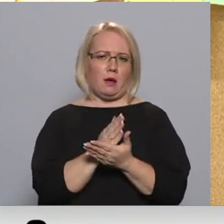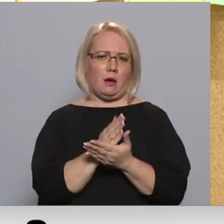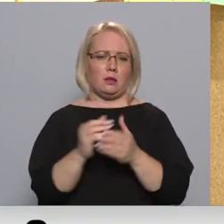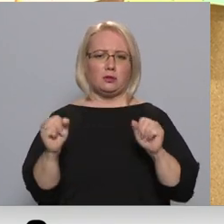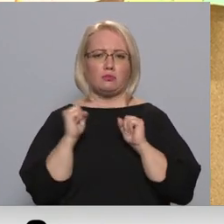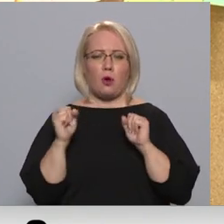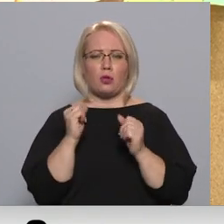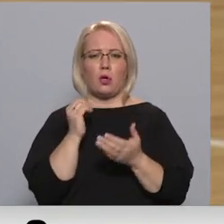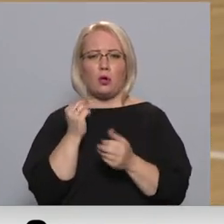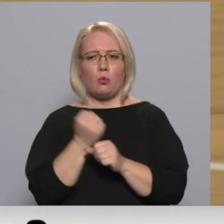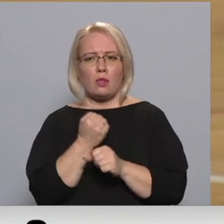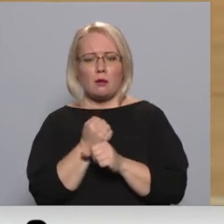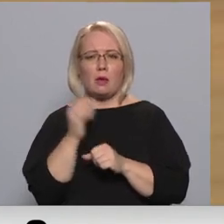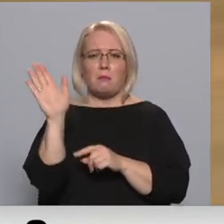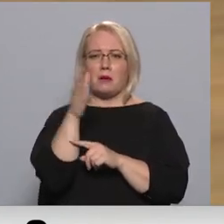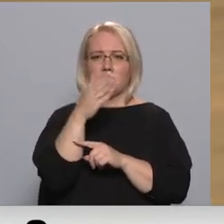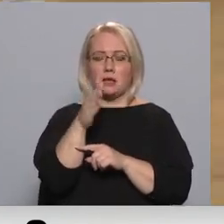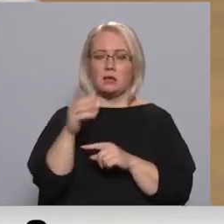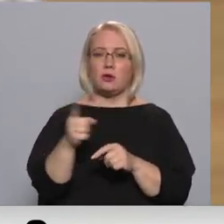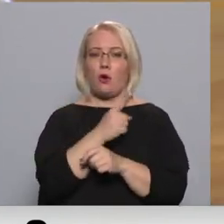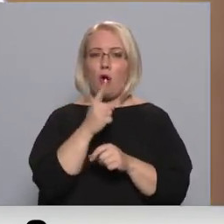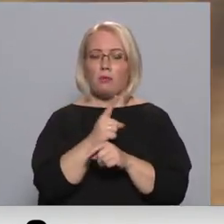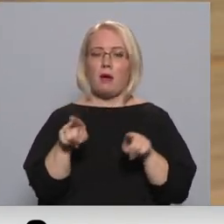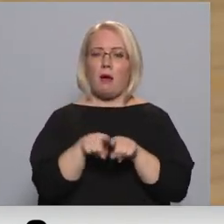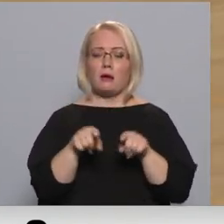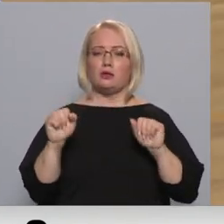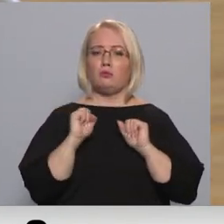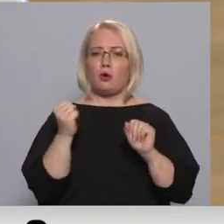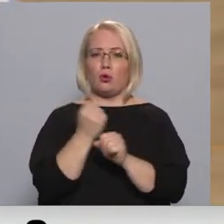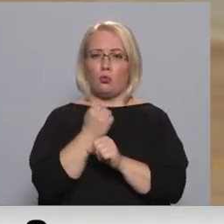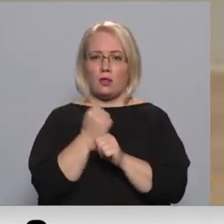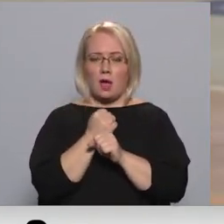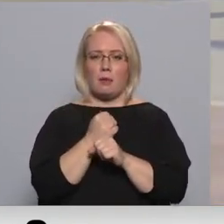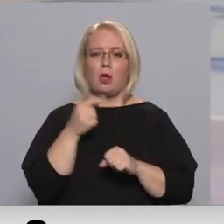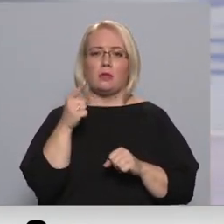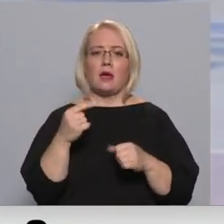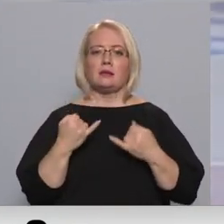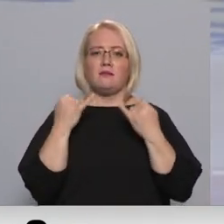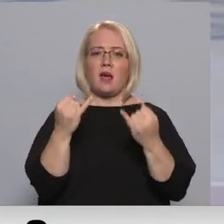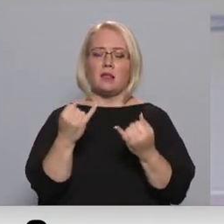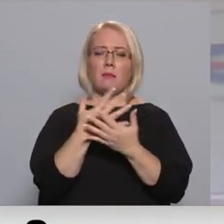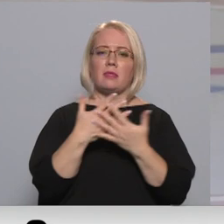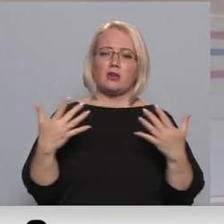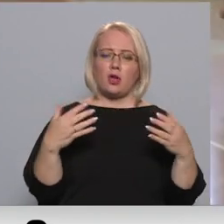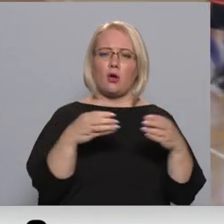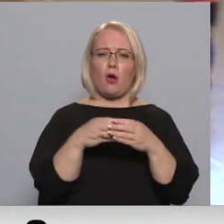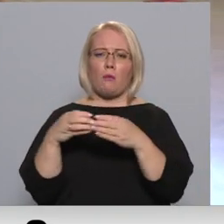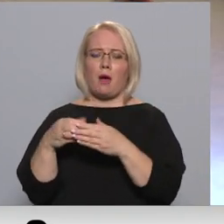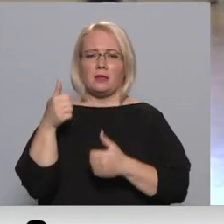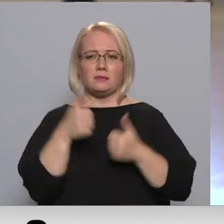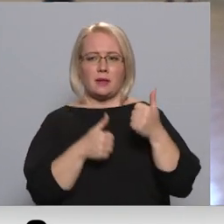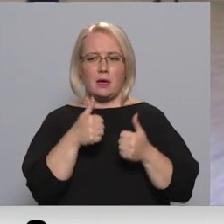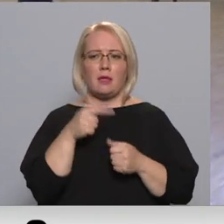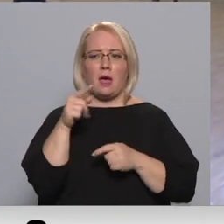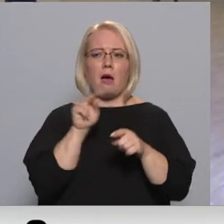nodarbības, pastaigas. Obligātas ir arī sporta nodarbības, kas lielāko tiesu veltītas dažādam komandas spēlēm. Tādēļ